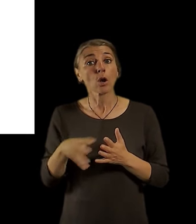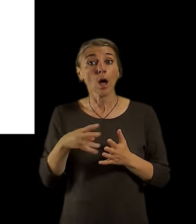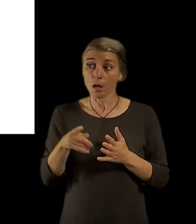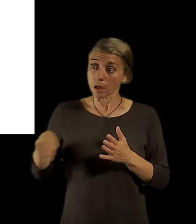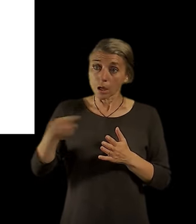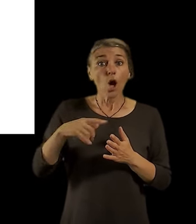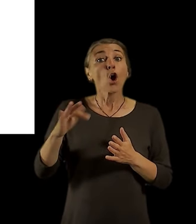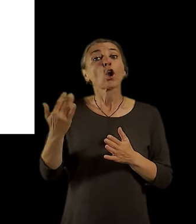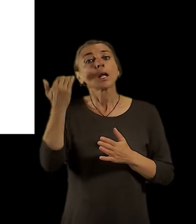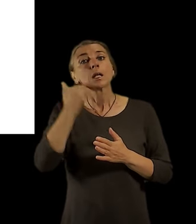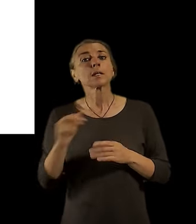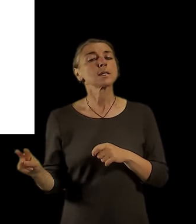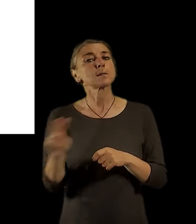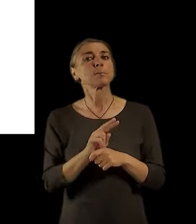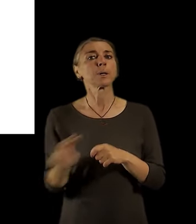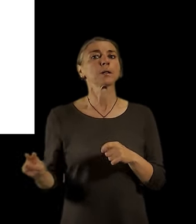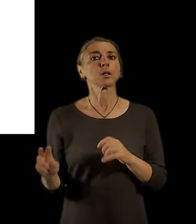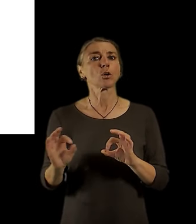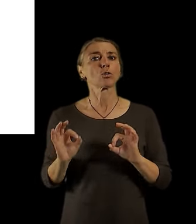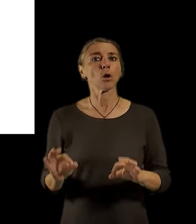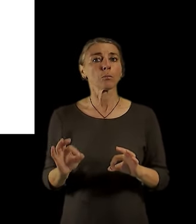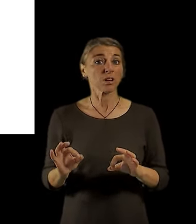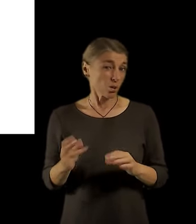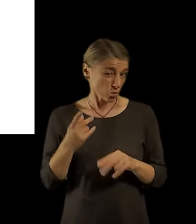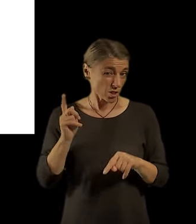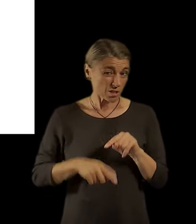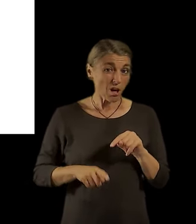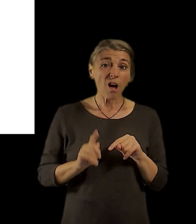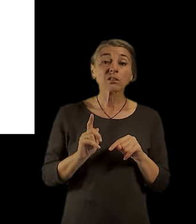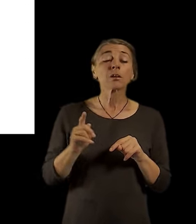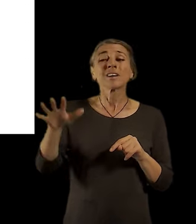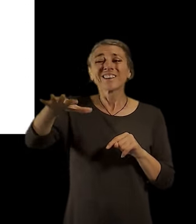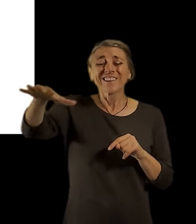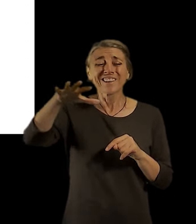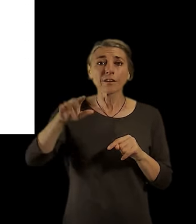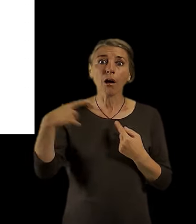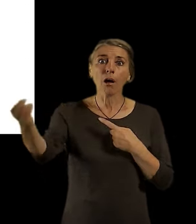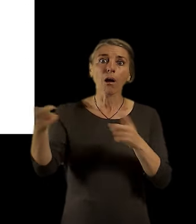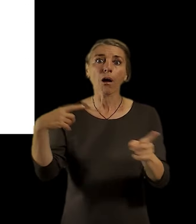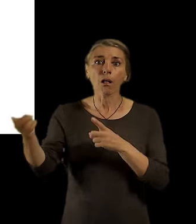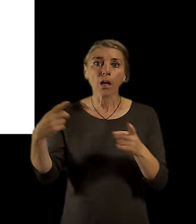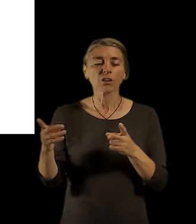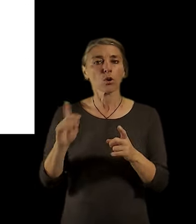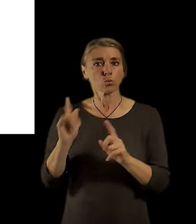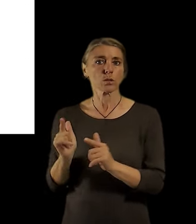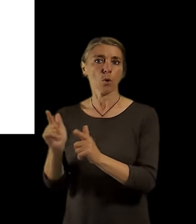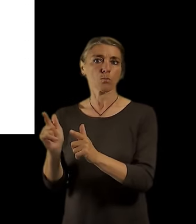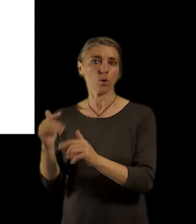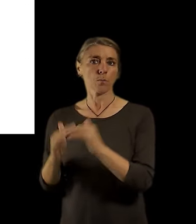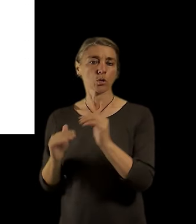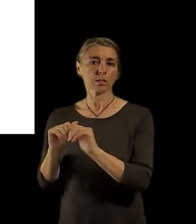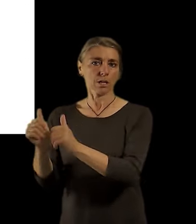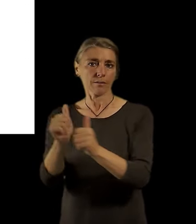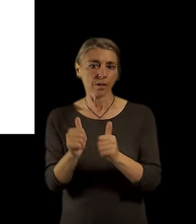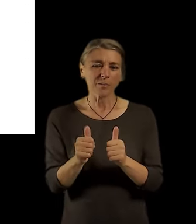žije, aby jsme mohli najít místa, která vlastně až tak úplně dobře napojená nejsou. A taky se díváme na ty obyvatelé, ty na tom obrázku